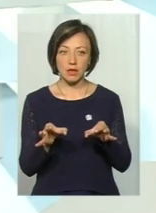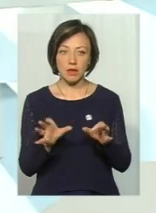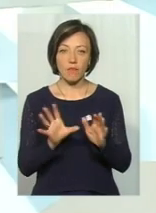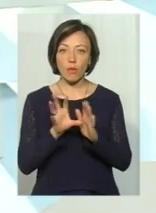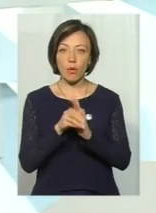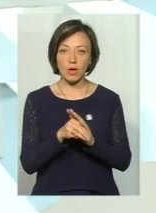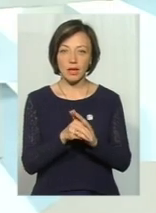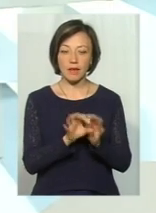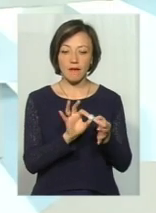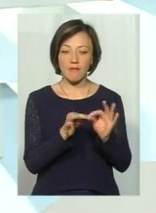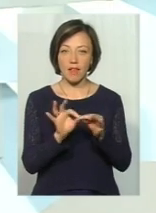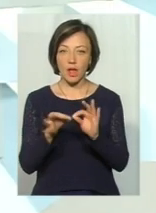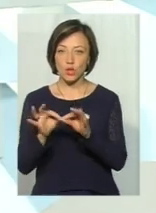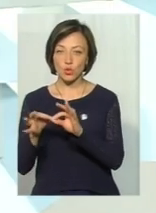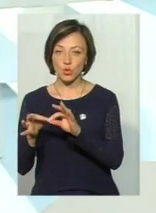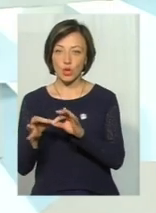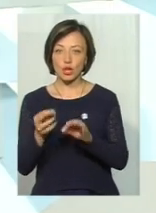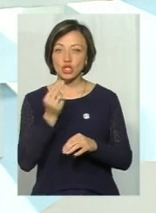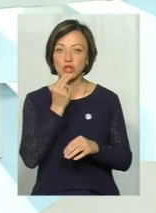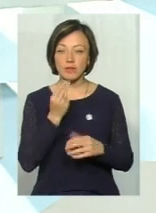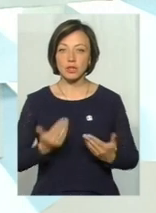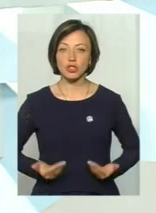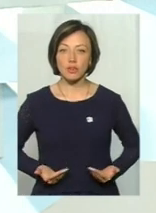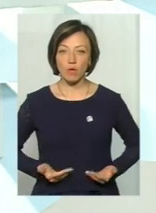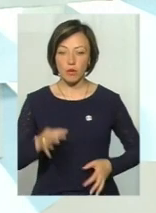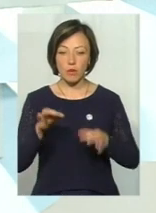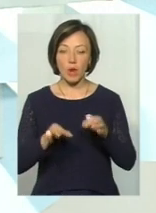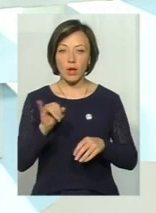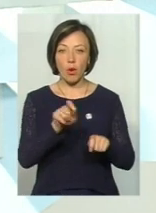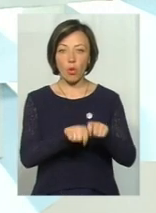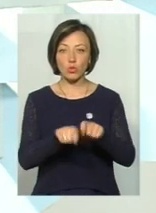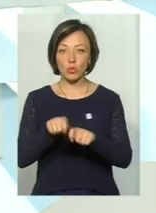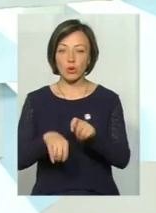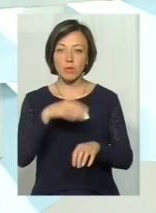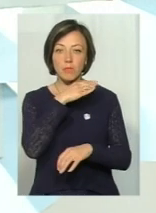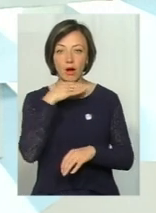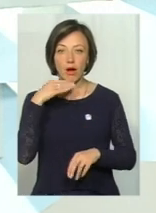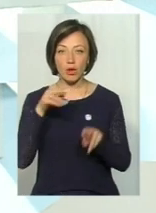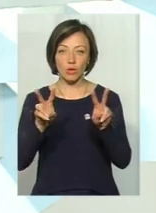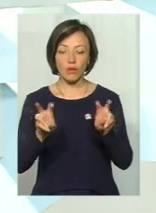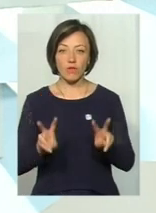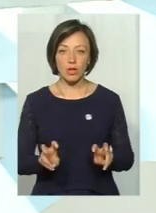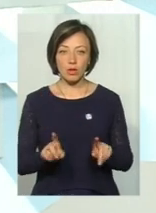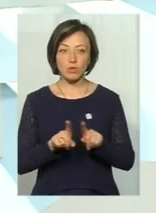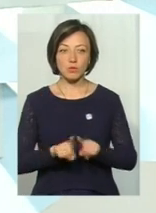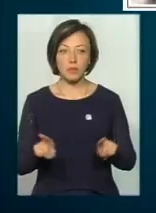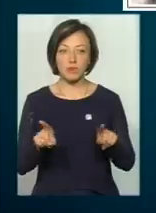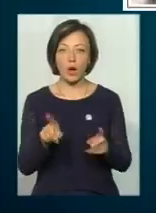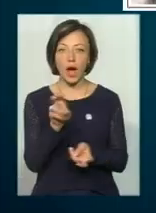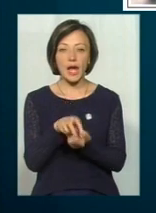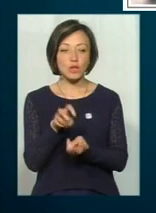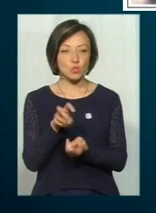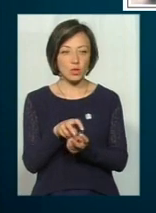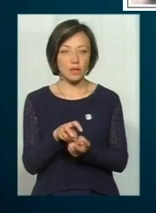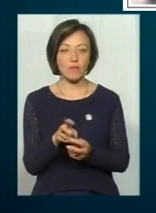живлення живої природи, і разом з тим контролює дуже багато видів, особливо гризунів,